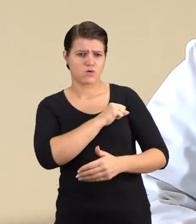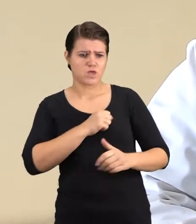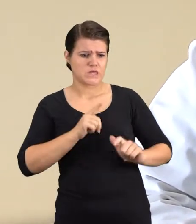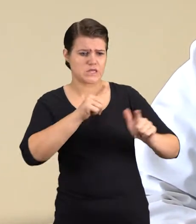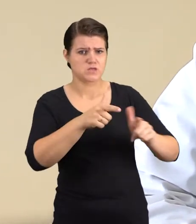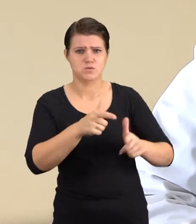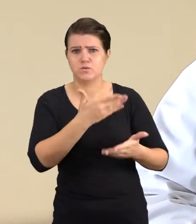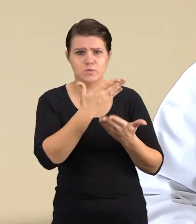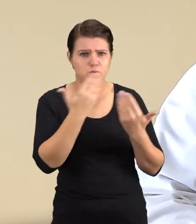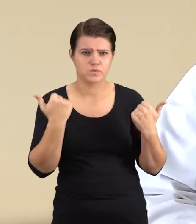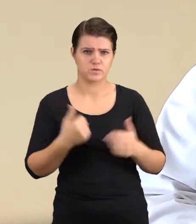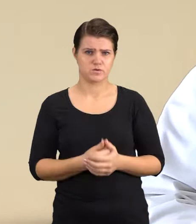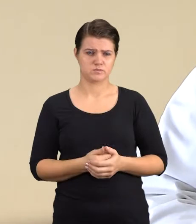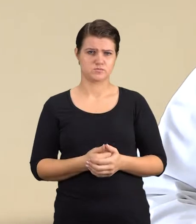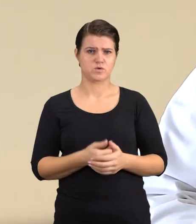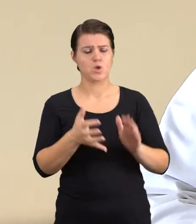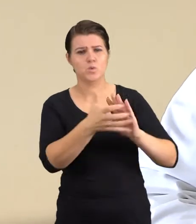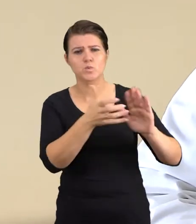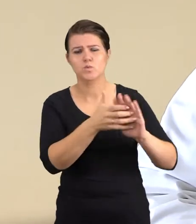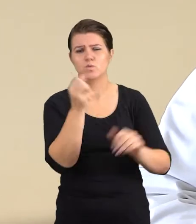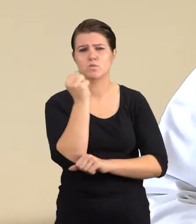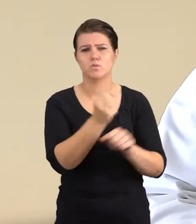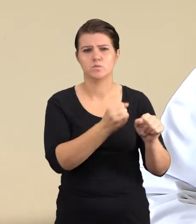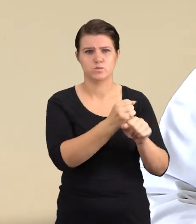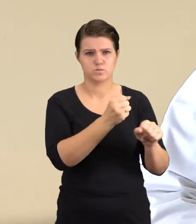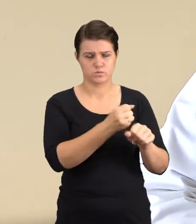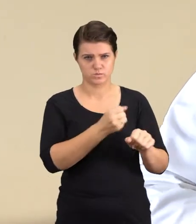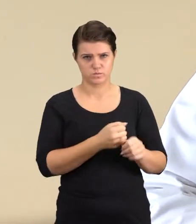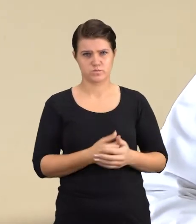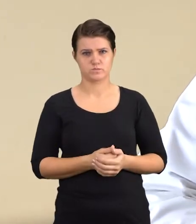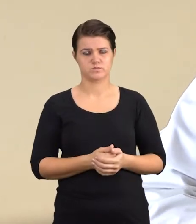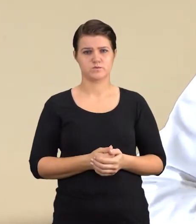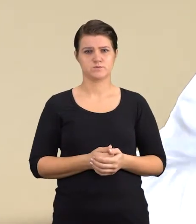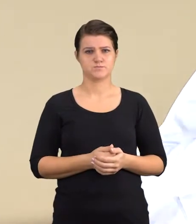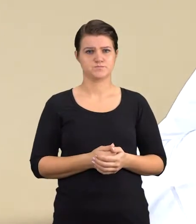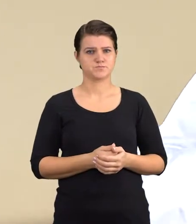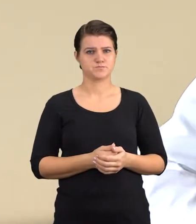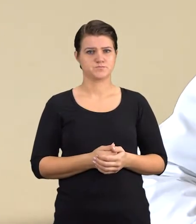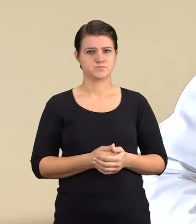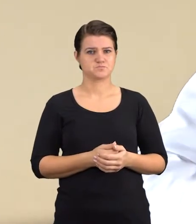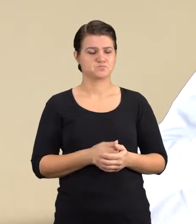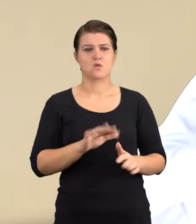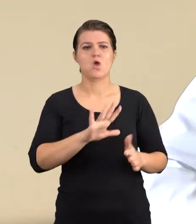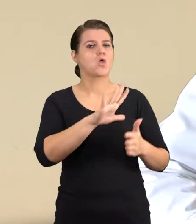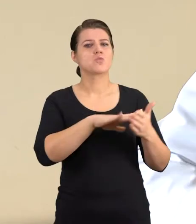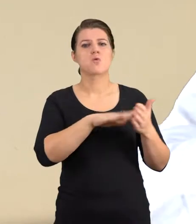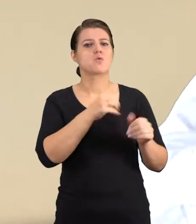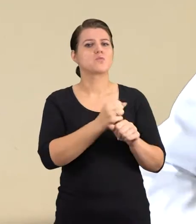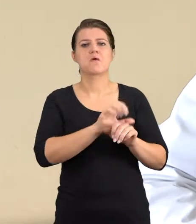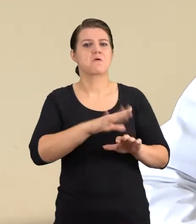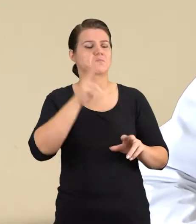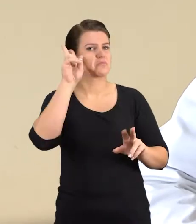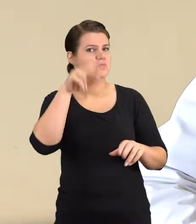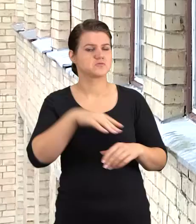Mūsų nieko nebėlėka psichiatrių. Niekas nenori dirbti. Mes tik tai gaunam įsakymus, baudas,